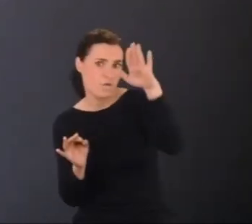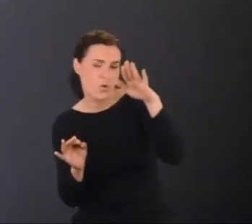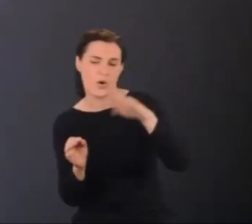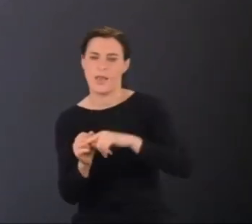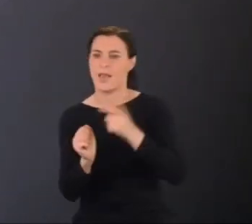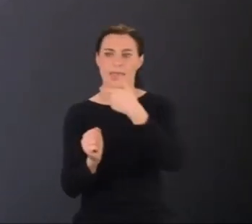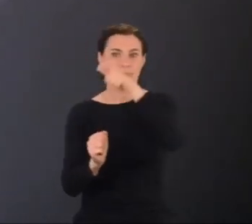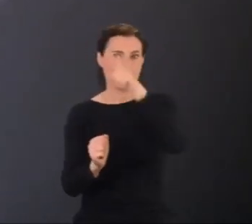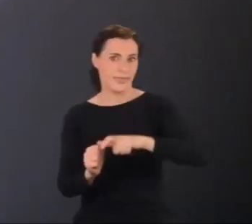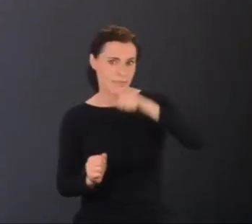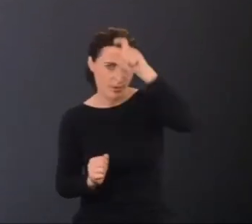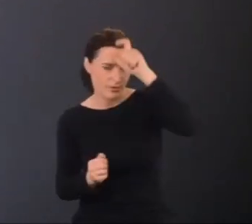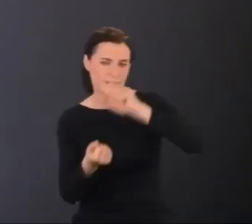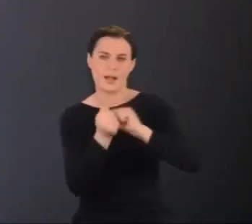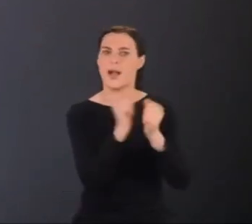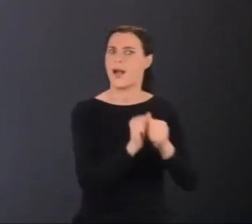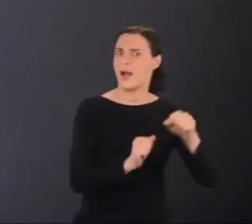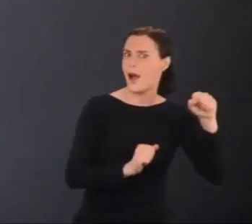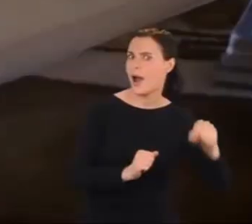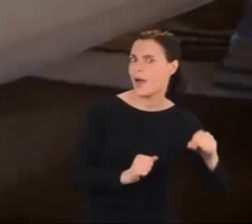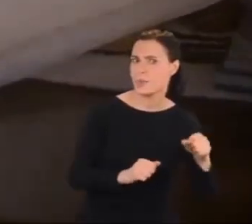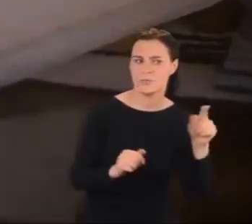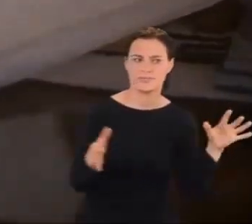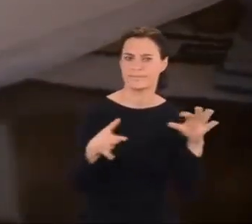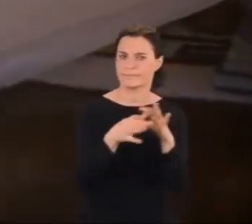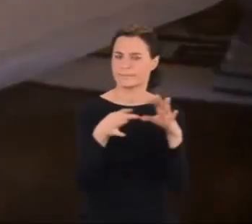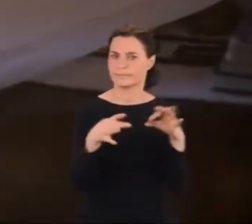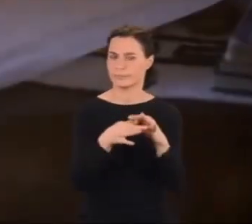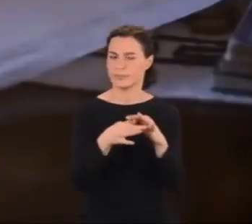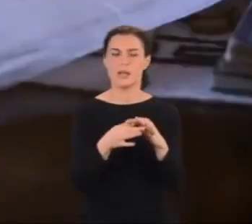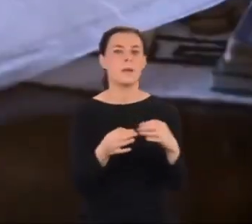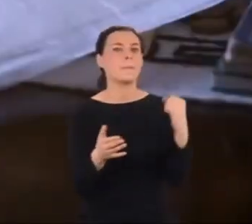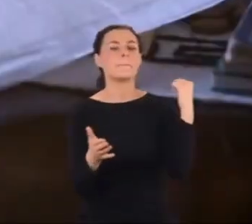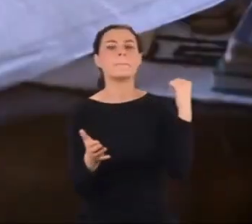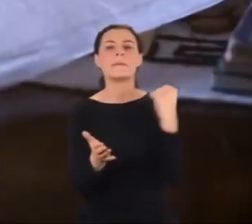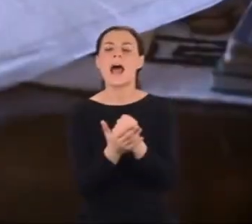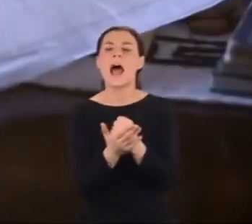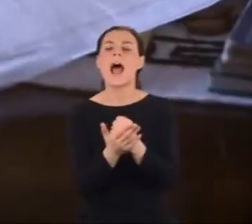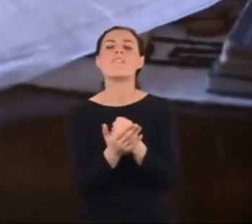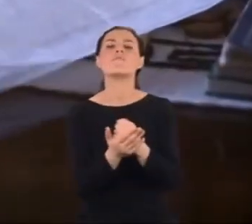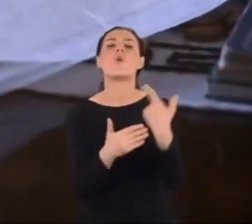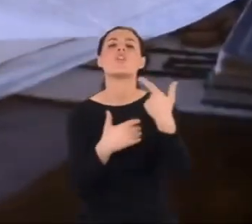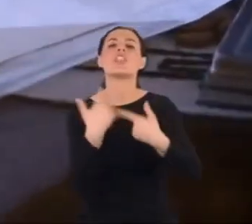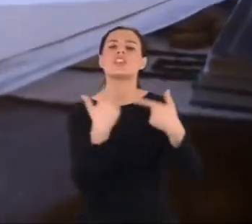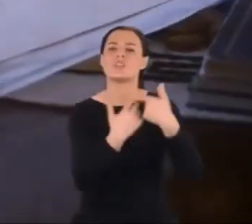czy atom. Wspomina o prawie wielkich liczb.